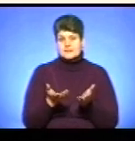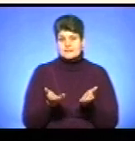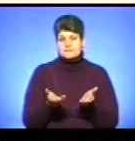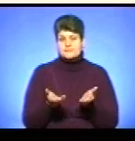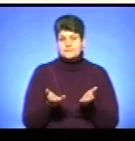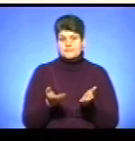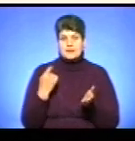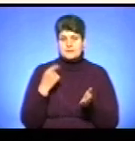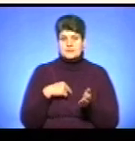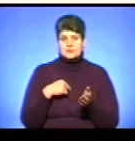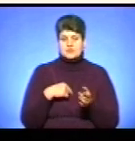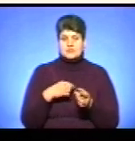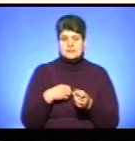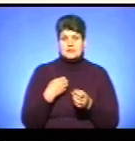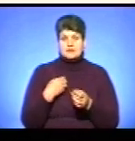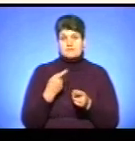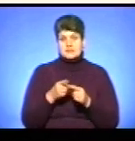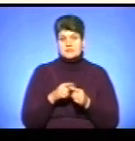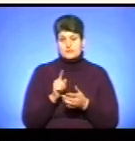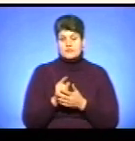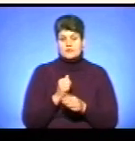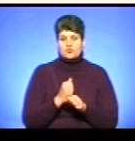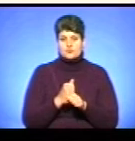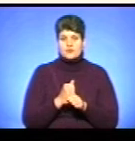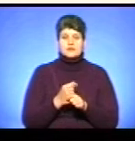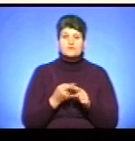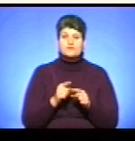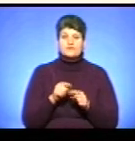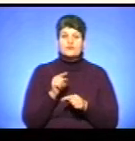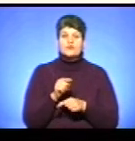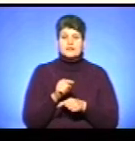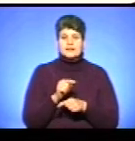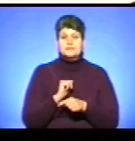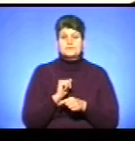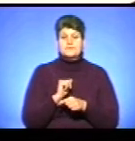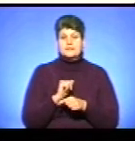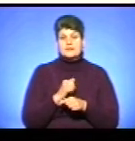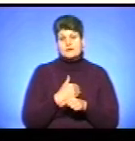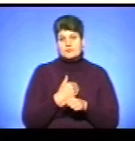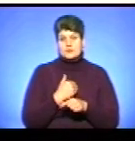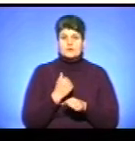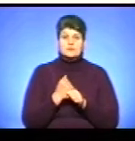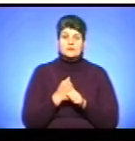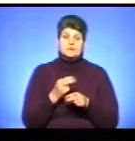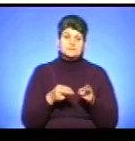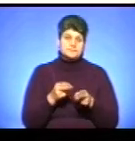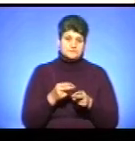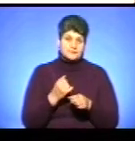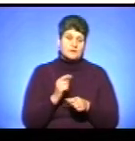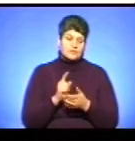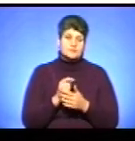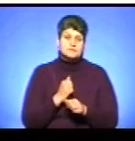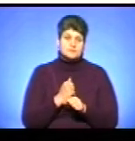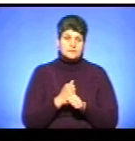психологічні стреси, але вони це мусять робити. Вони на це зголосилися, вони на це погодилися, вони це мусять